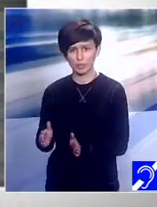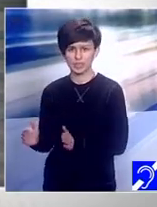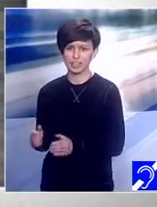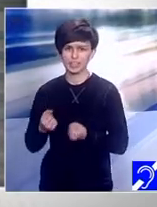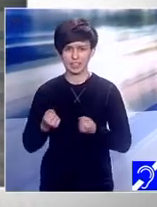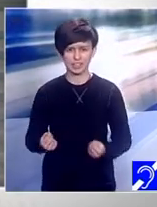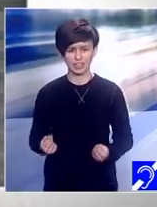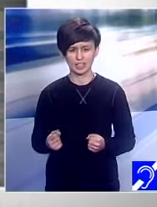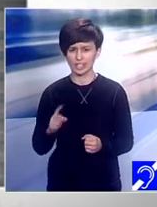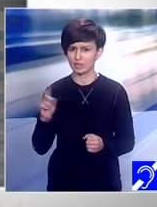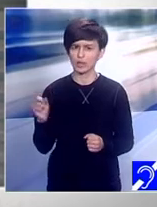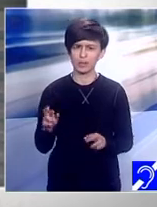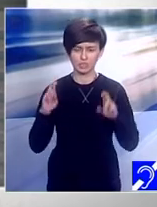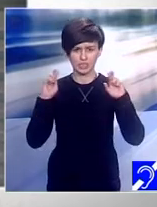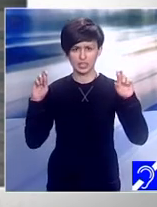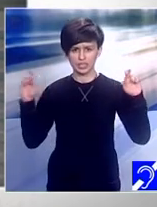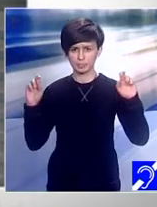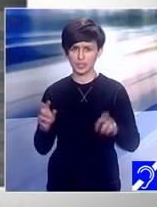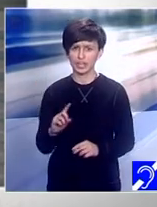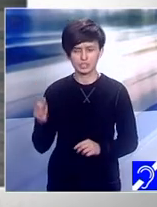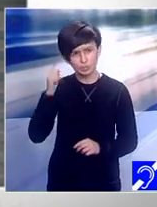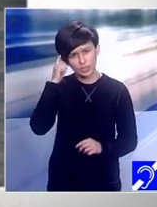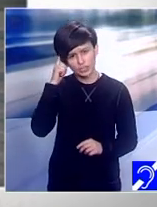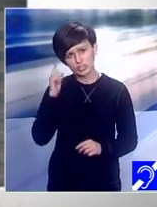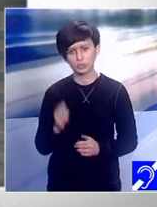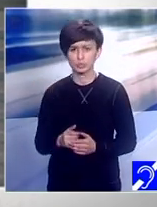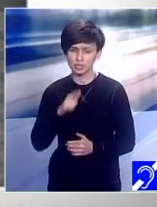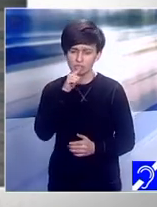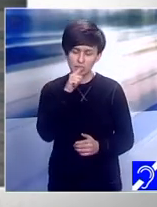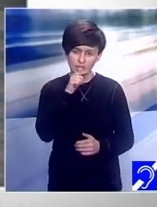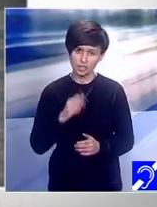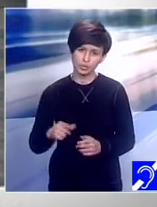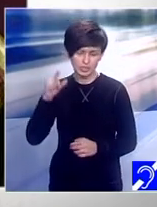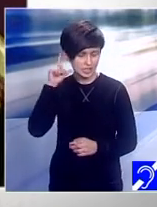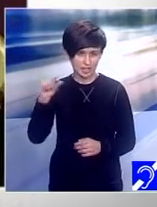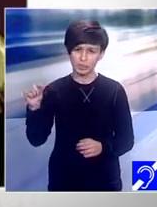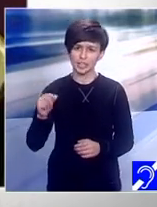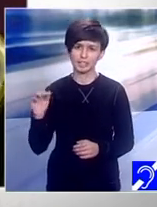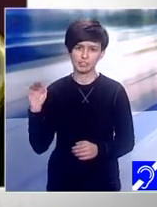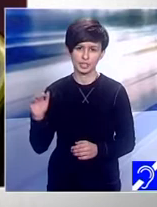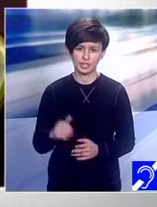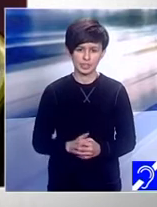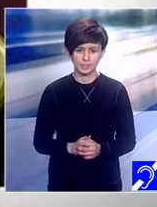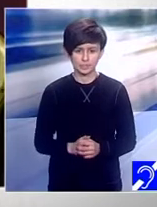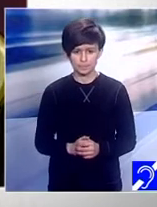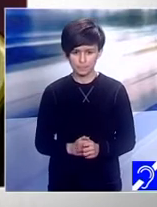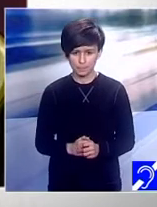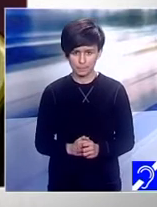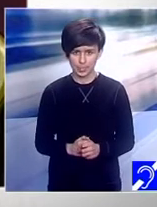simțit deznădăjduită, în care n-ai știut încă o să o apuci? Nu a fost chiar de la început. La început,